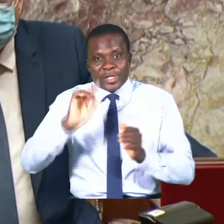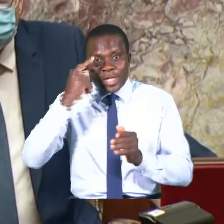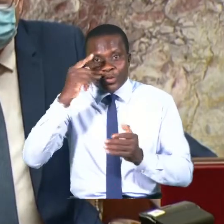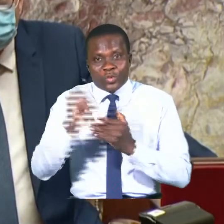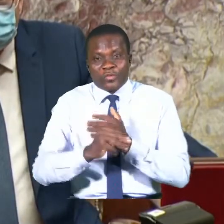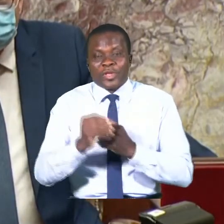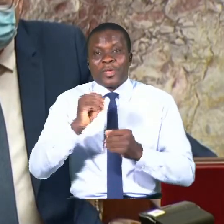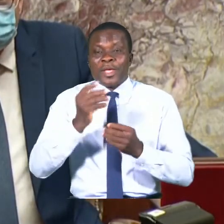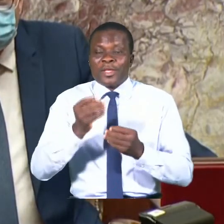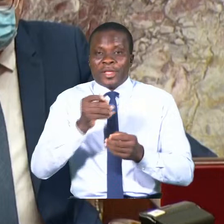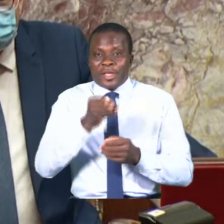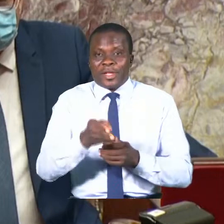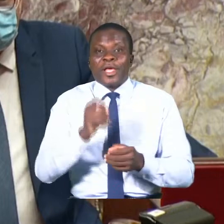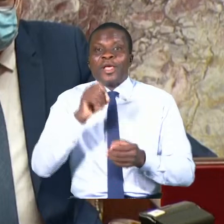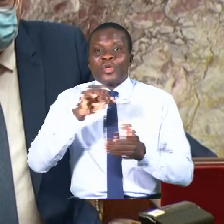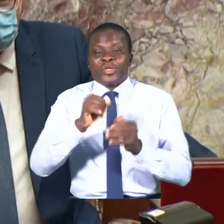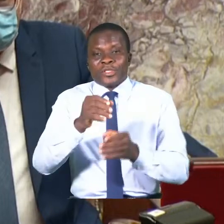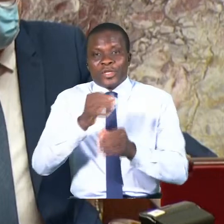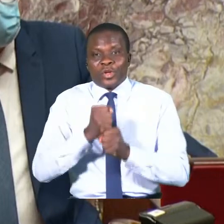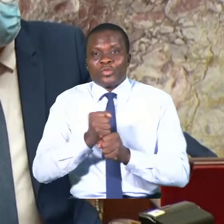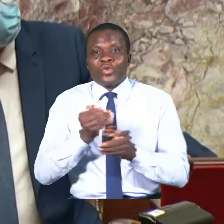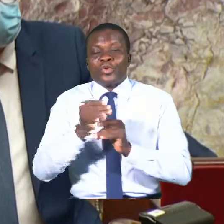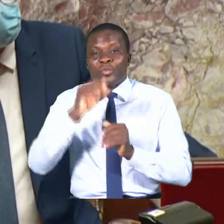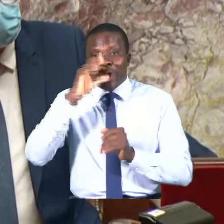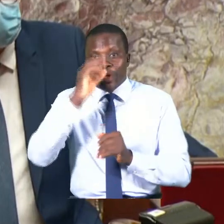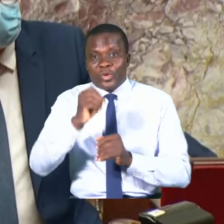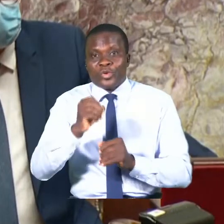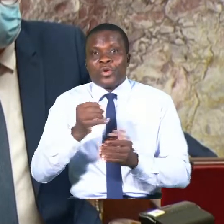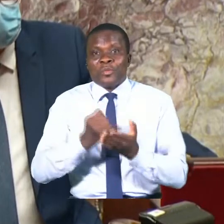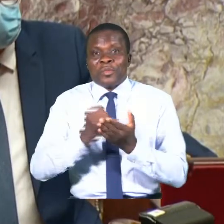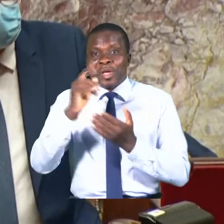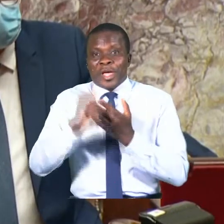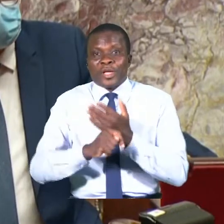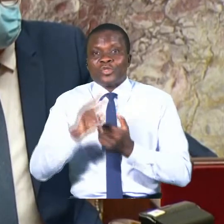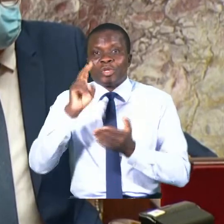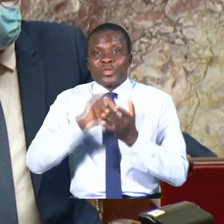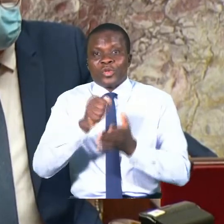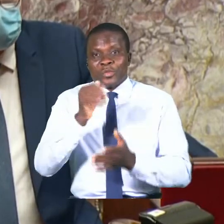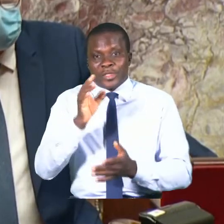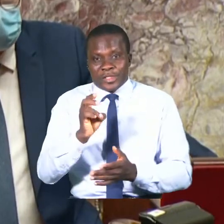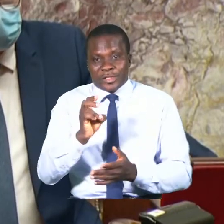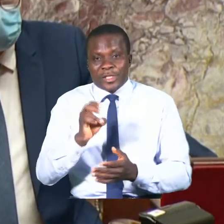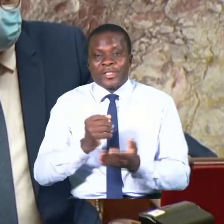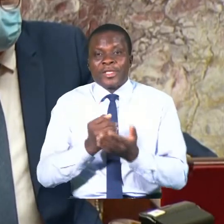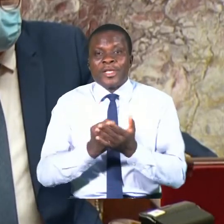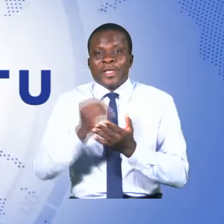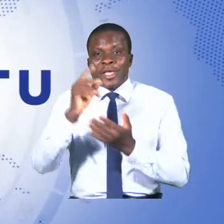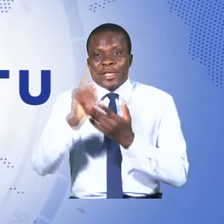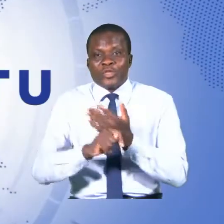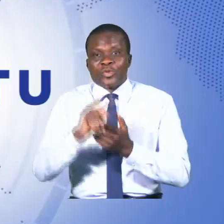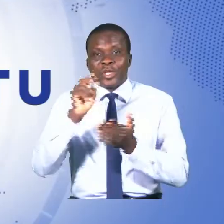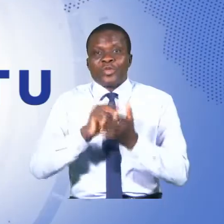est moindre que celle obtenue par Édouard Philippe en juillet 2017 et juillet 2019.